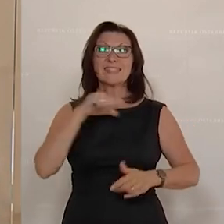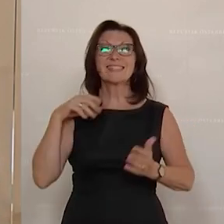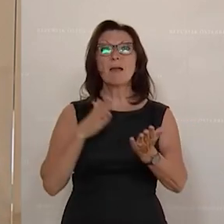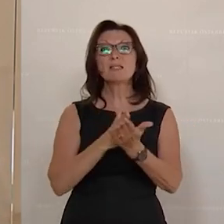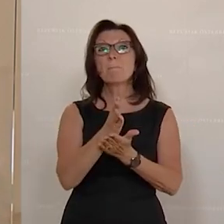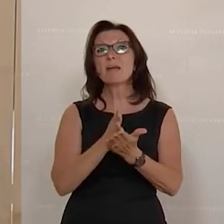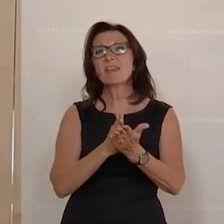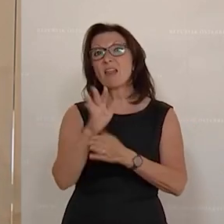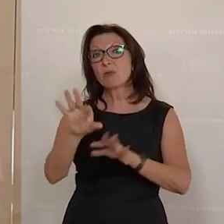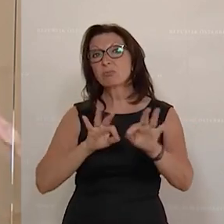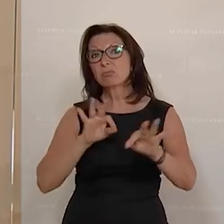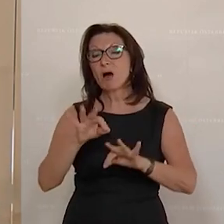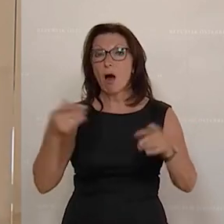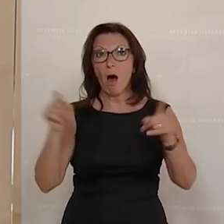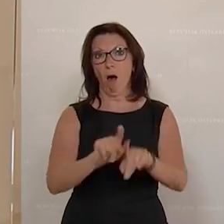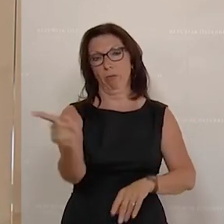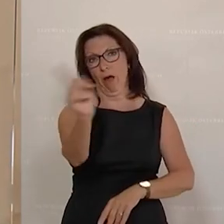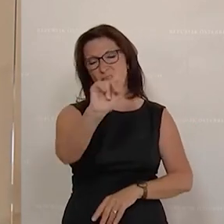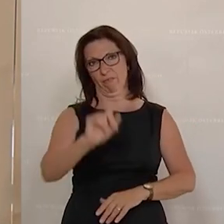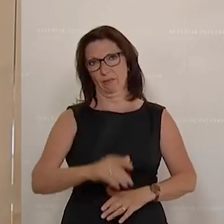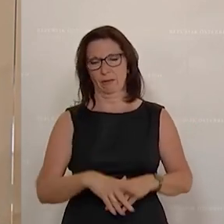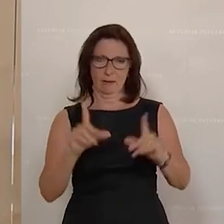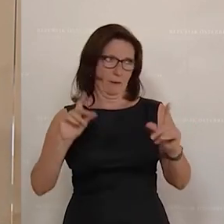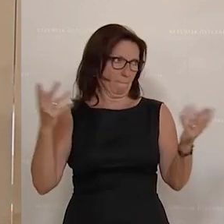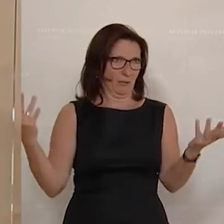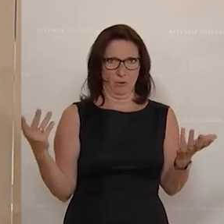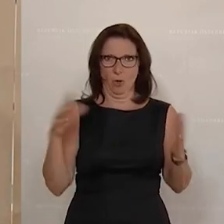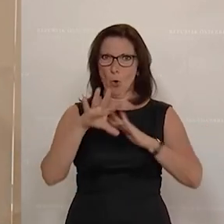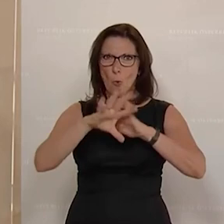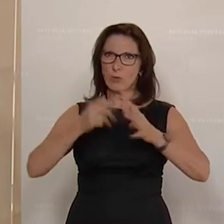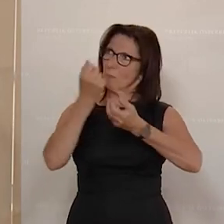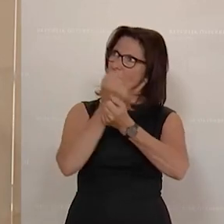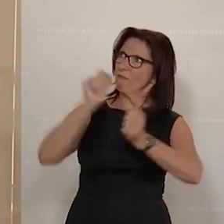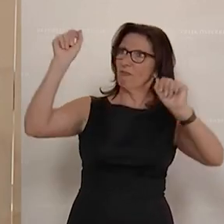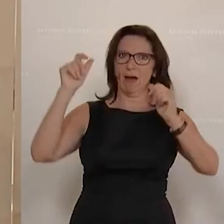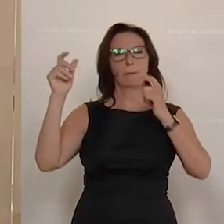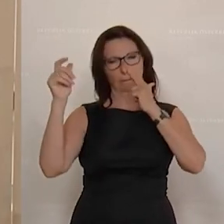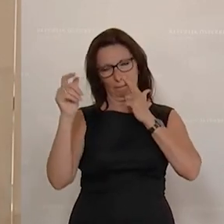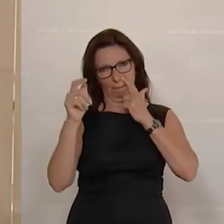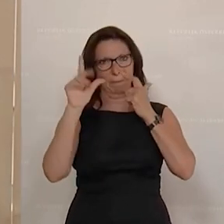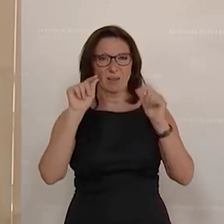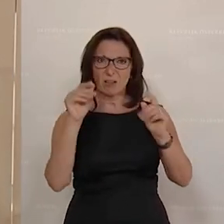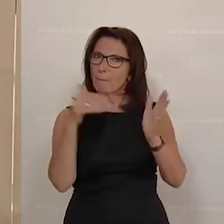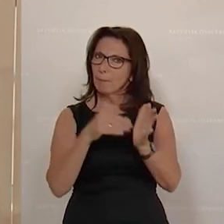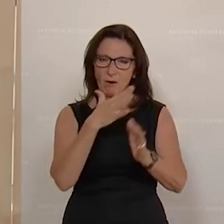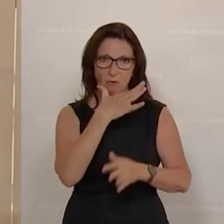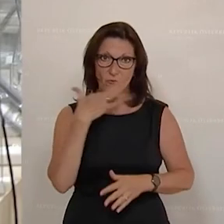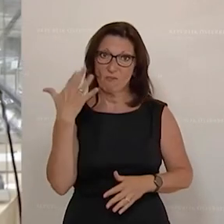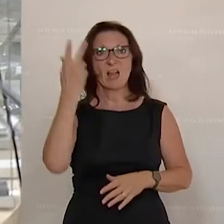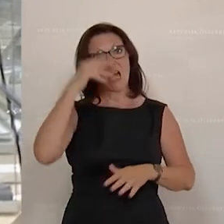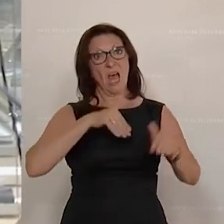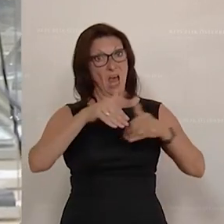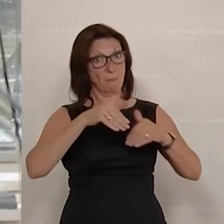Öffnungszeitengesetz zum Opfer. Also für unternehmerische Freiheit gäbe es wirklich viel zu tun, Herr Minister. Sie haben ein großes Ressort